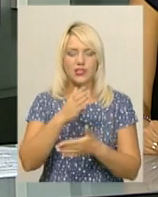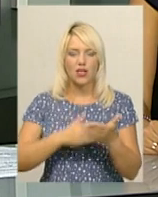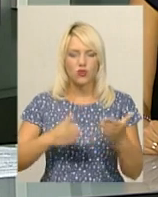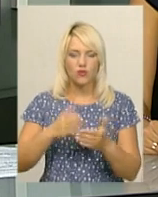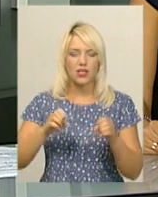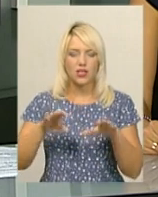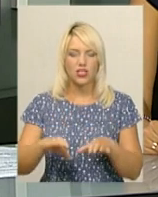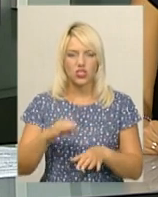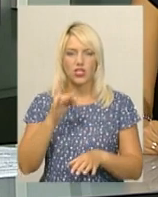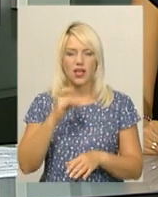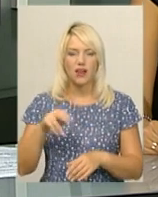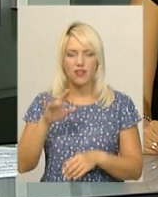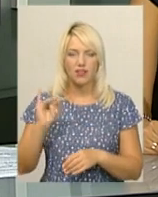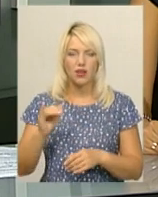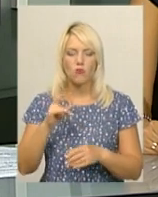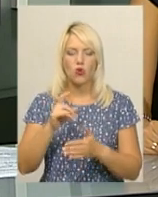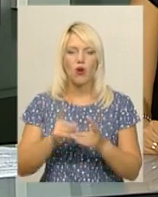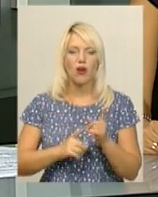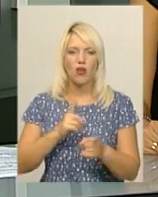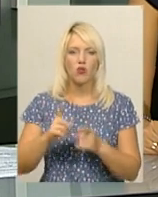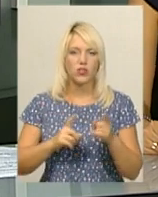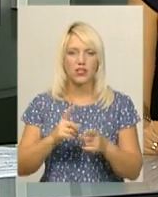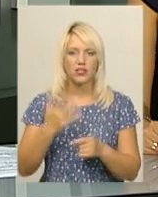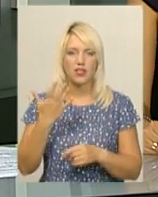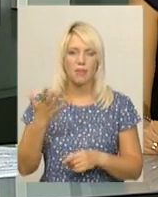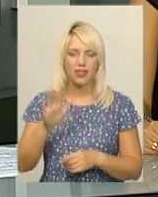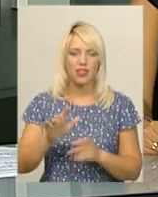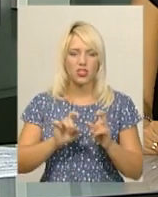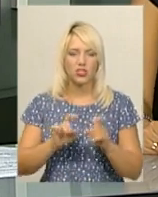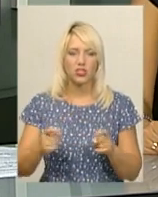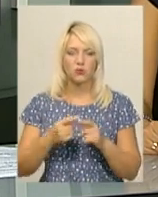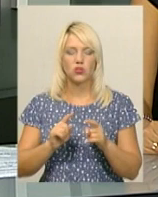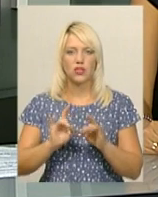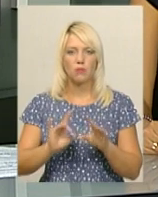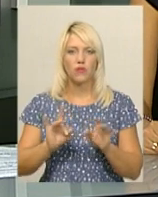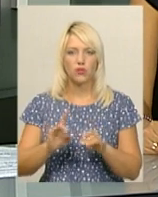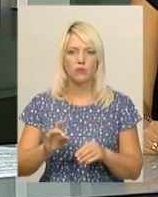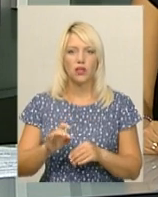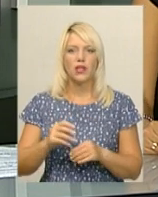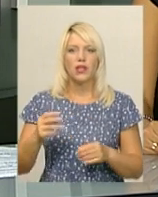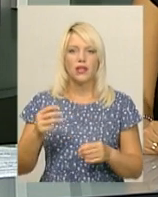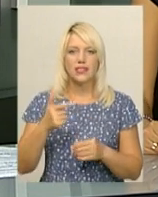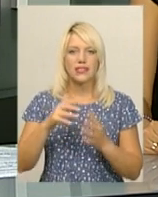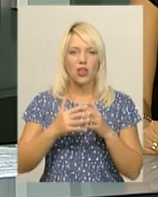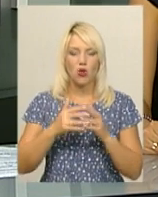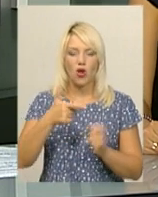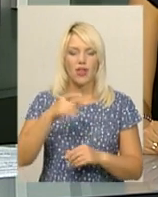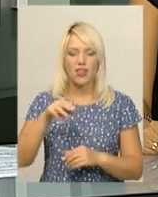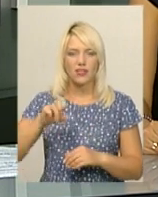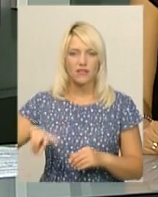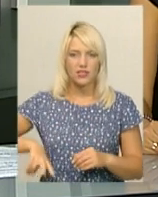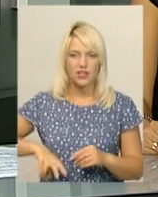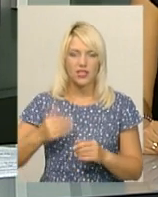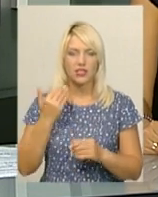реорганізацію п'яти шкіл. Про це повідомила Олена Бандровська, директорка навчального закладу в селі Гнатівці. За її